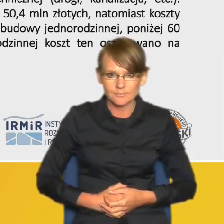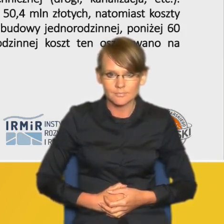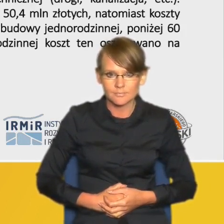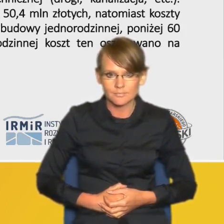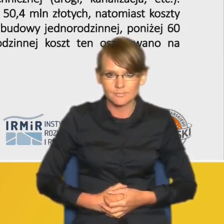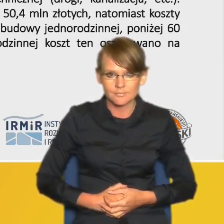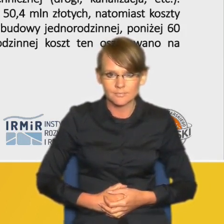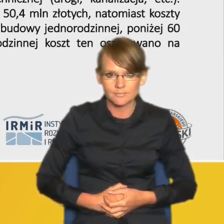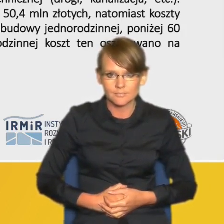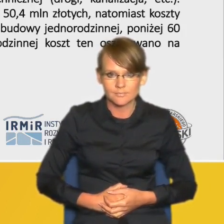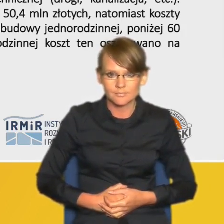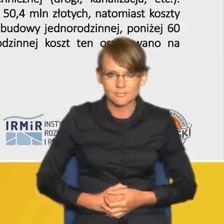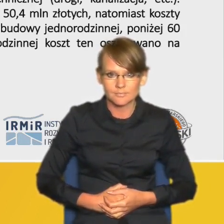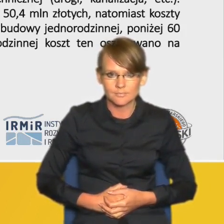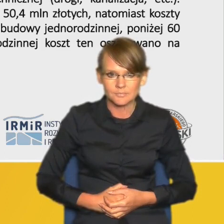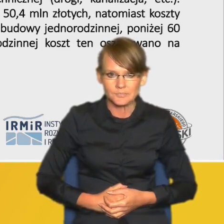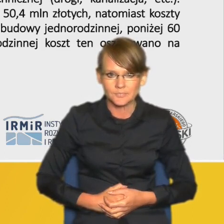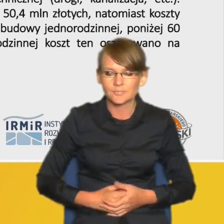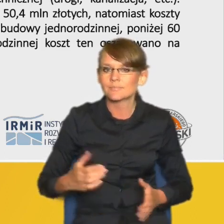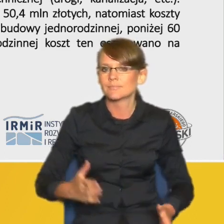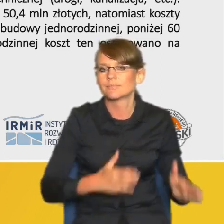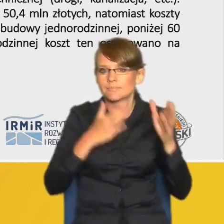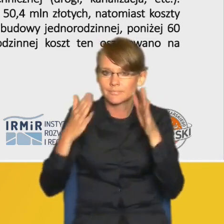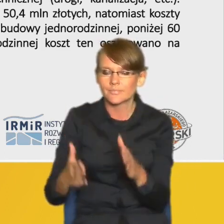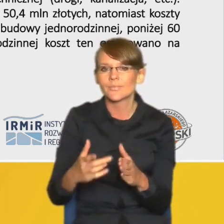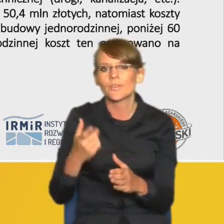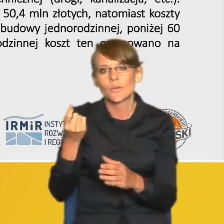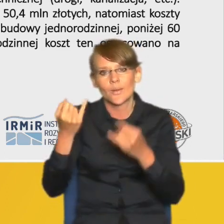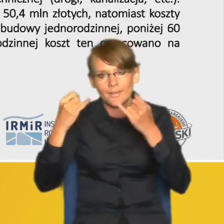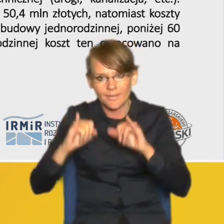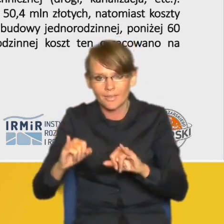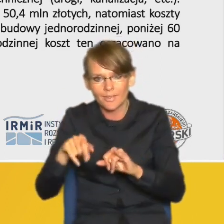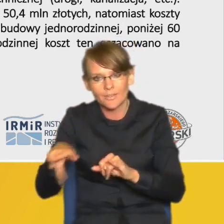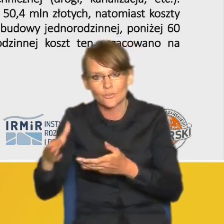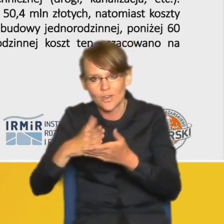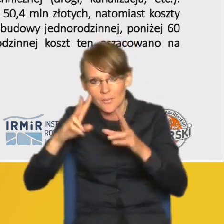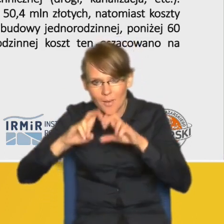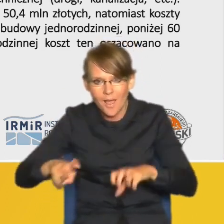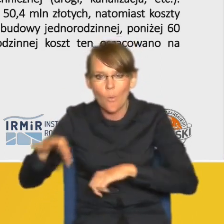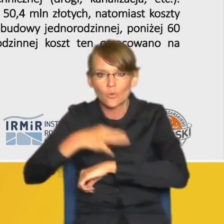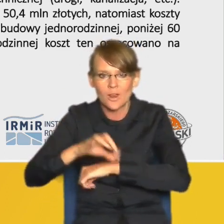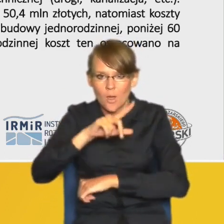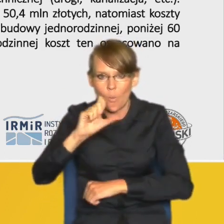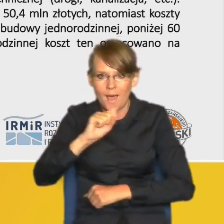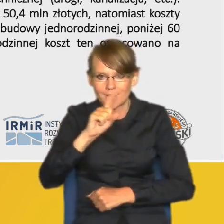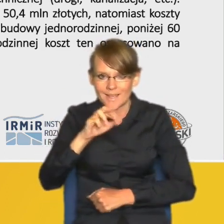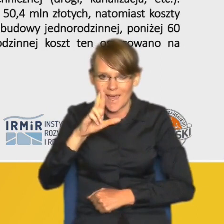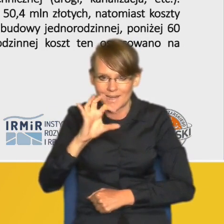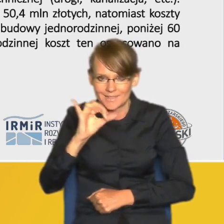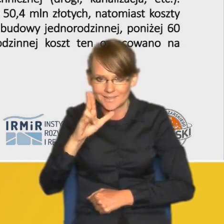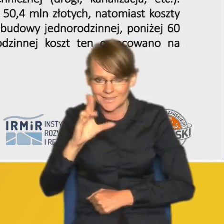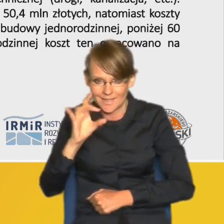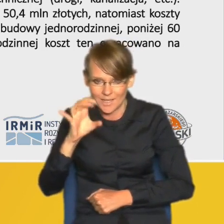nieco w innym fragmencie badań które prowadziliśmy w uczelni łazarskiego bo tam mieliśmy również taki